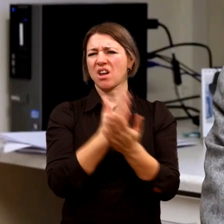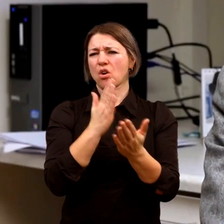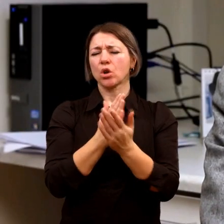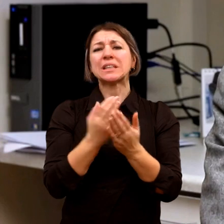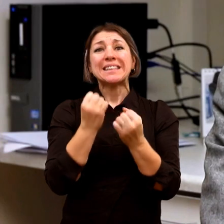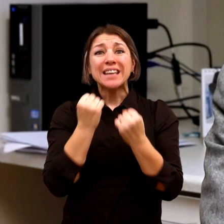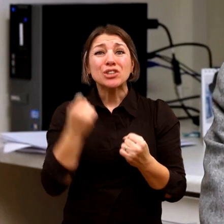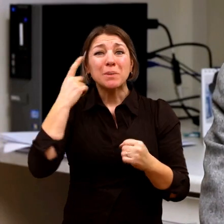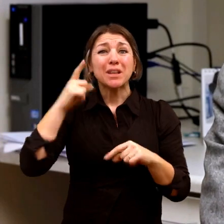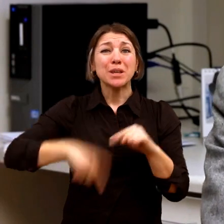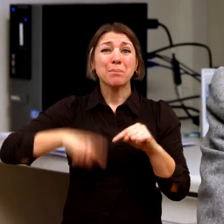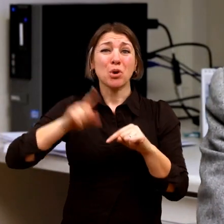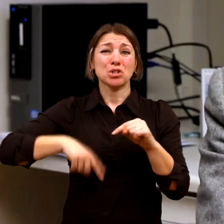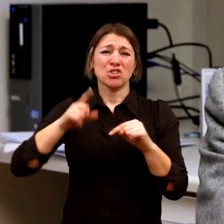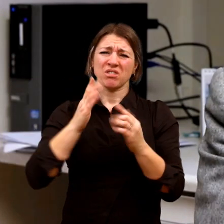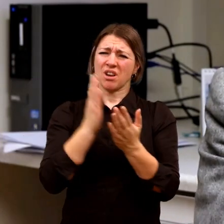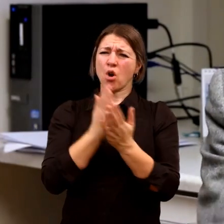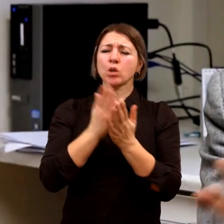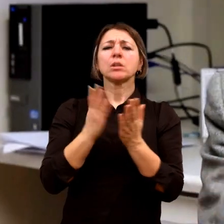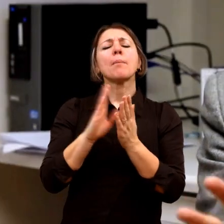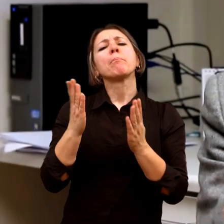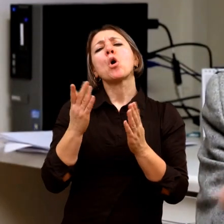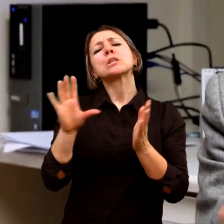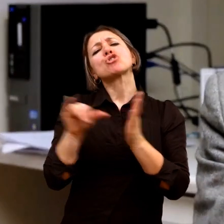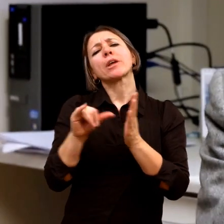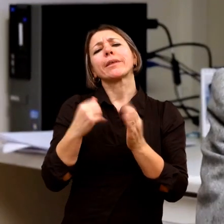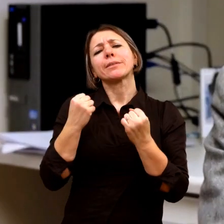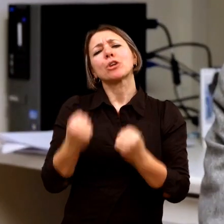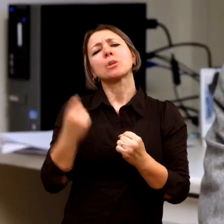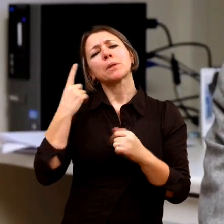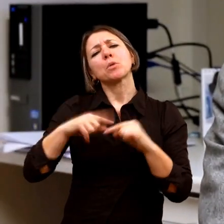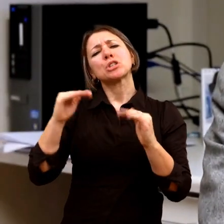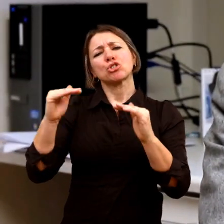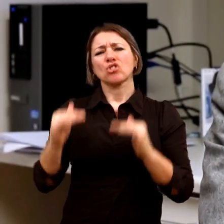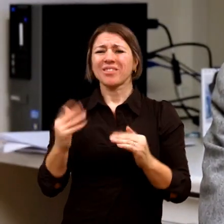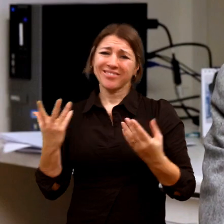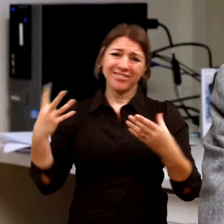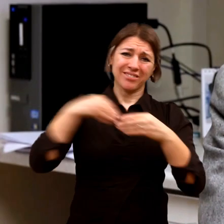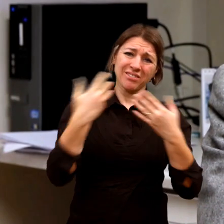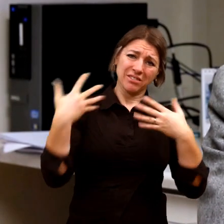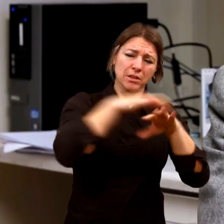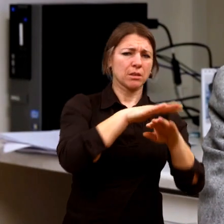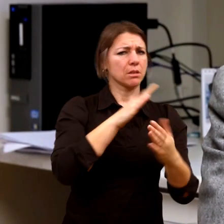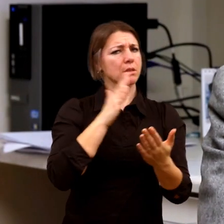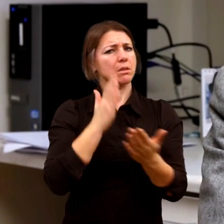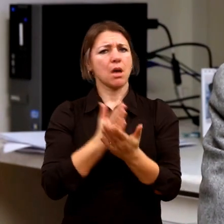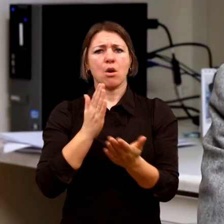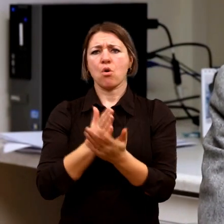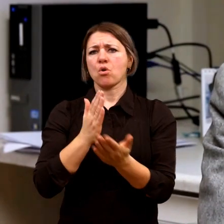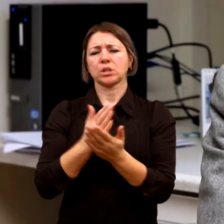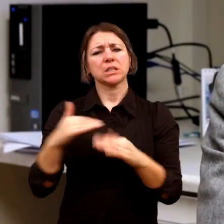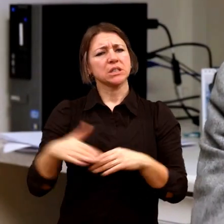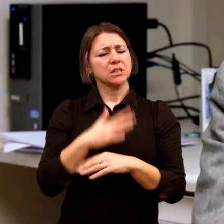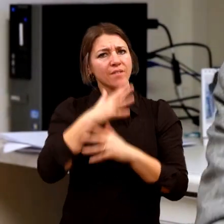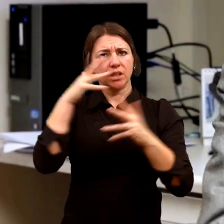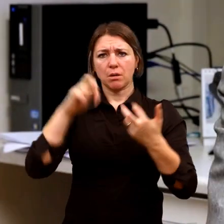mentální postižení, nebo ty středně těžce mentální postižení přibližně, tak tam, že bych to viděl, velmi